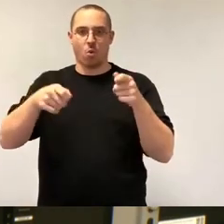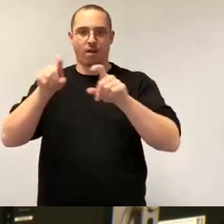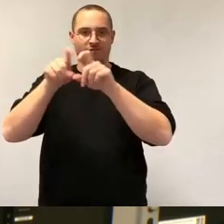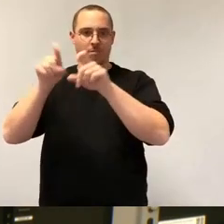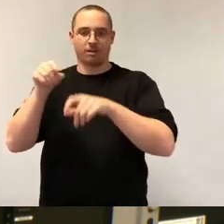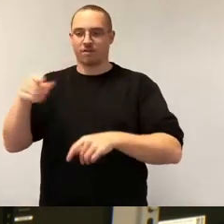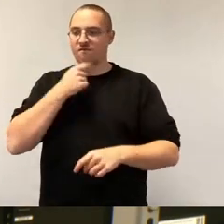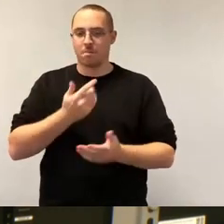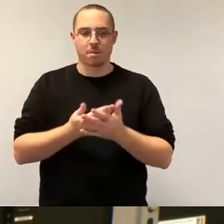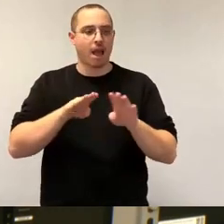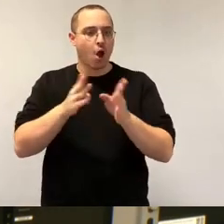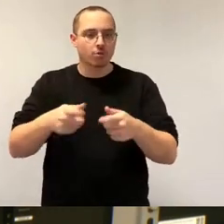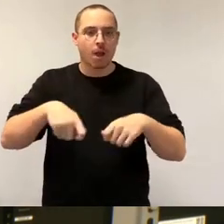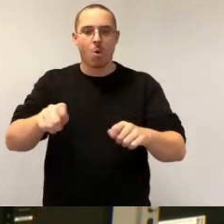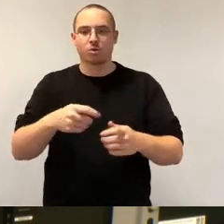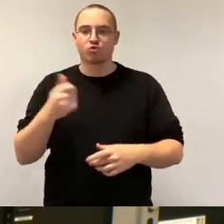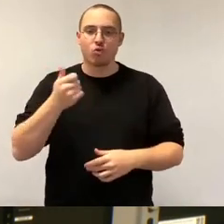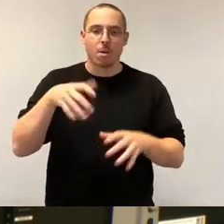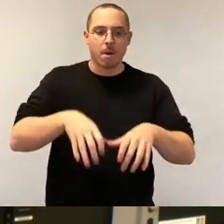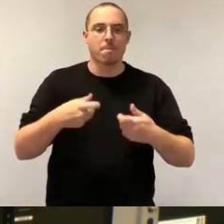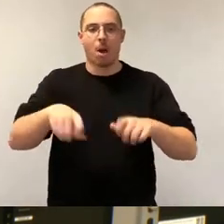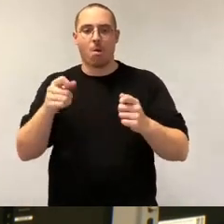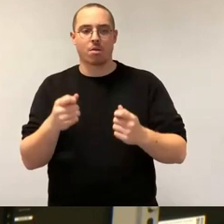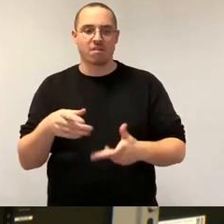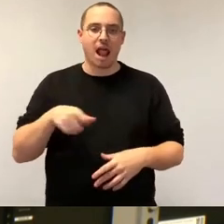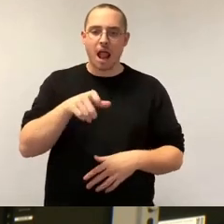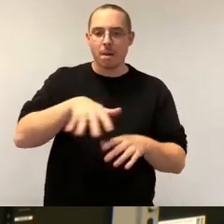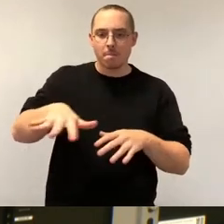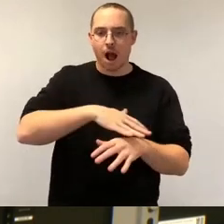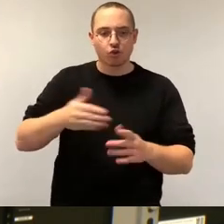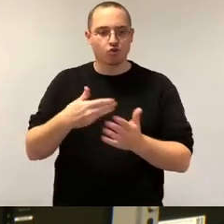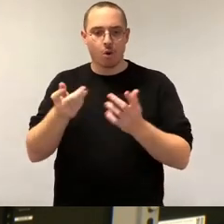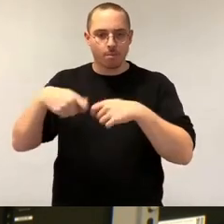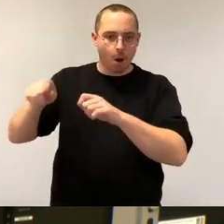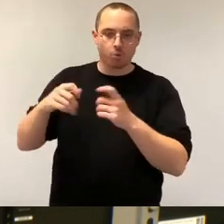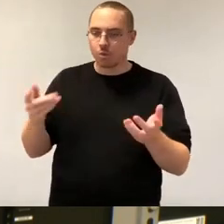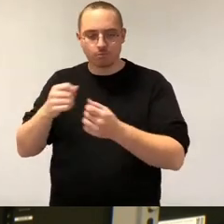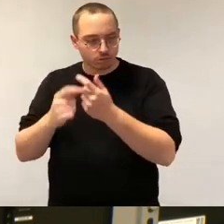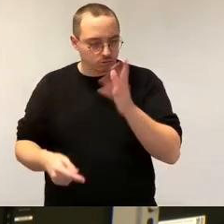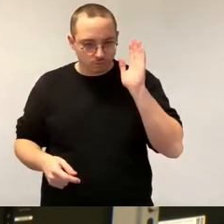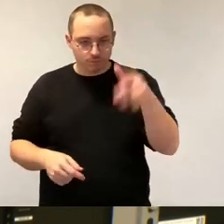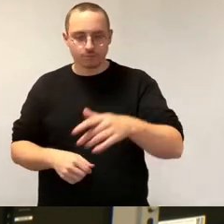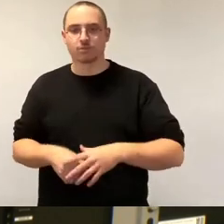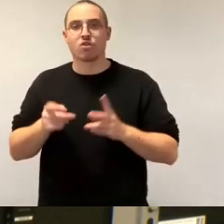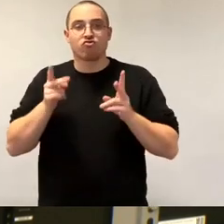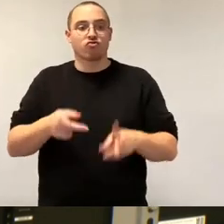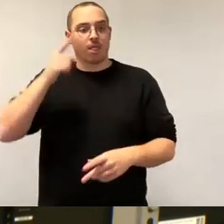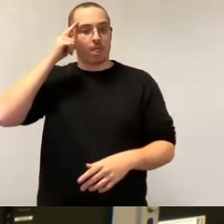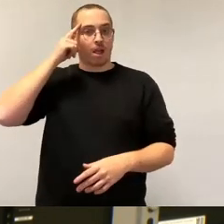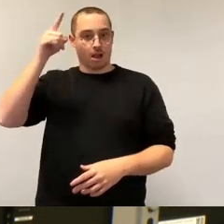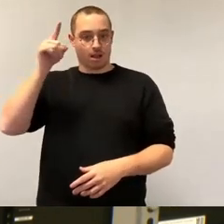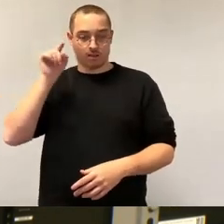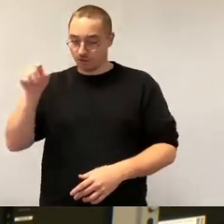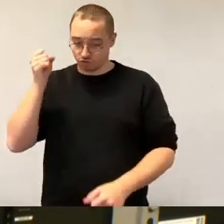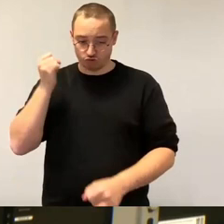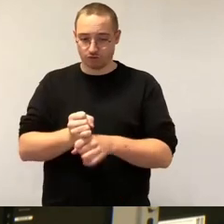bauen, Elbe Park neu ausbauen. Bei jeder Investition beschäftigt sich der Stadtrat intensiv mit dieser